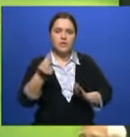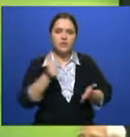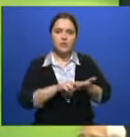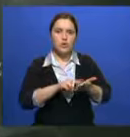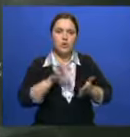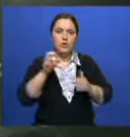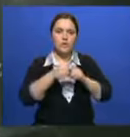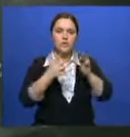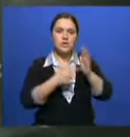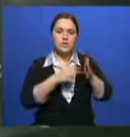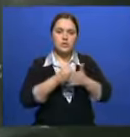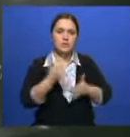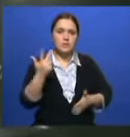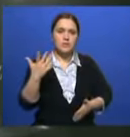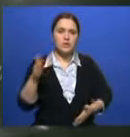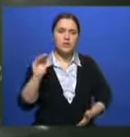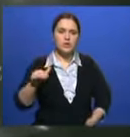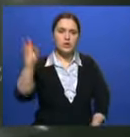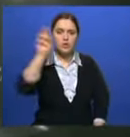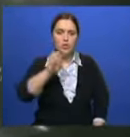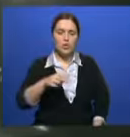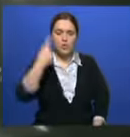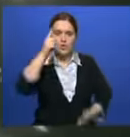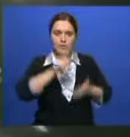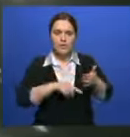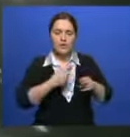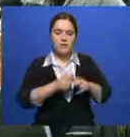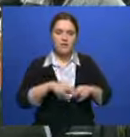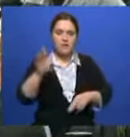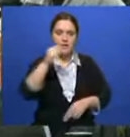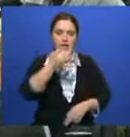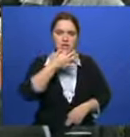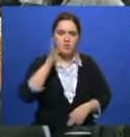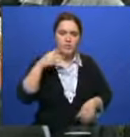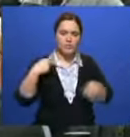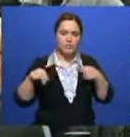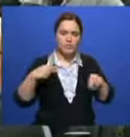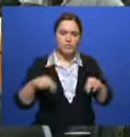от 18 до 35 тысяч долларов. Уверен, он не оставит автолюбителей равнодушными.